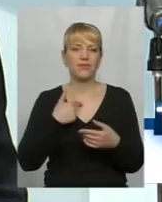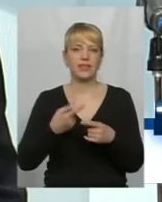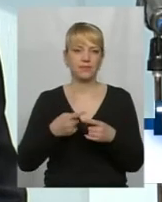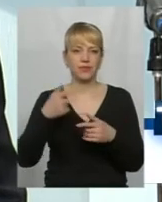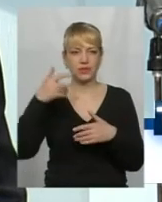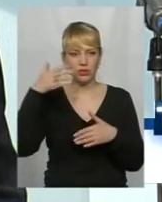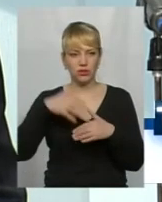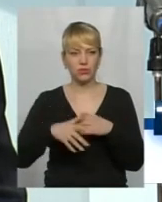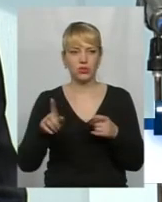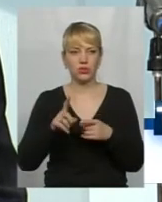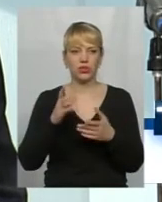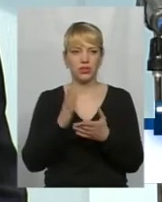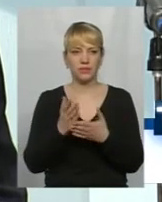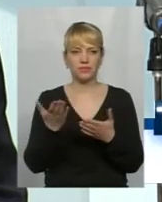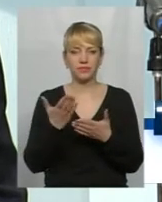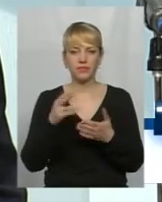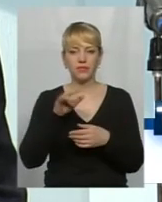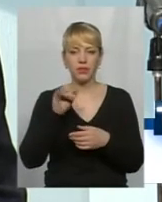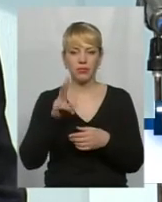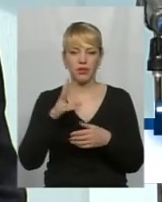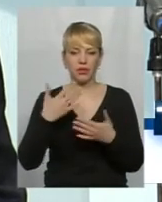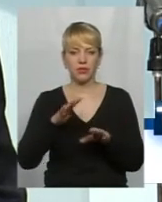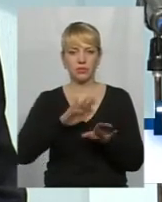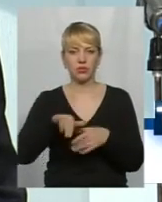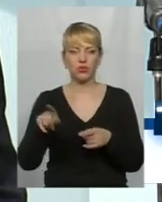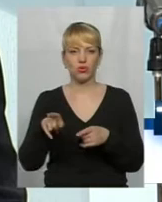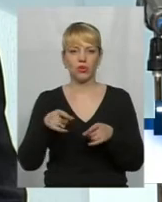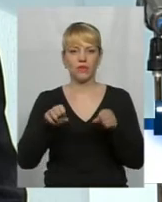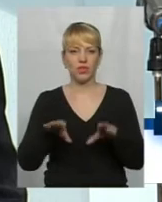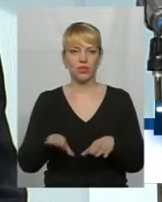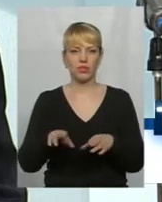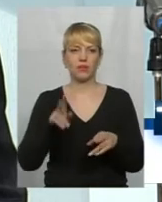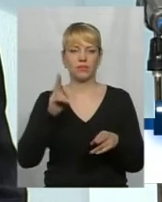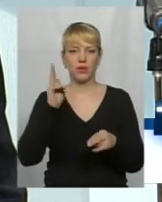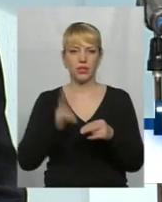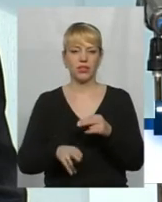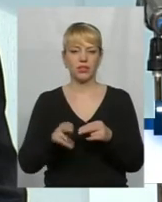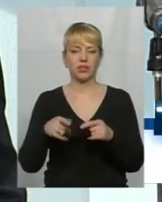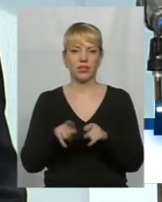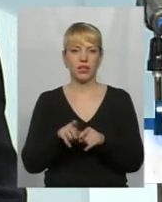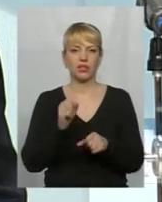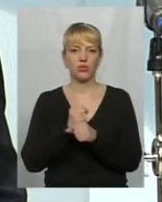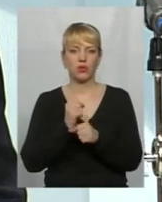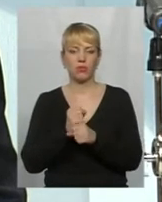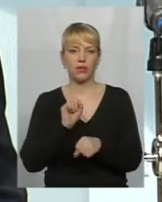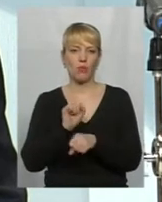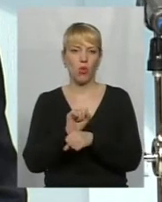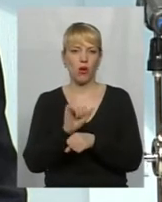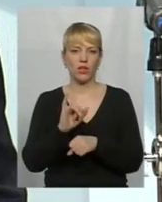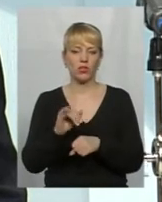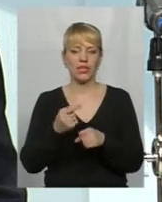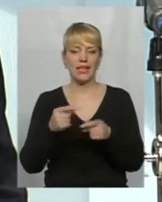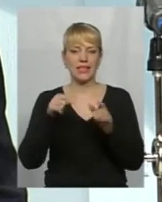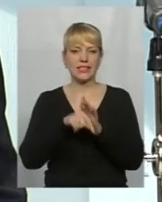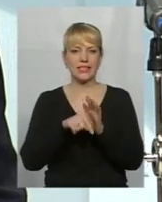напевно, що десь якийсь просто пік прийшов, того, що вирішили прикоротити таким чином, зробити блокаду. І саме це ветерани